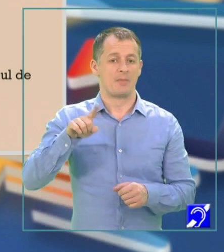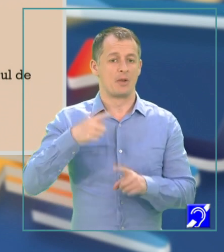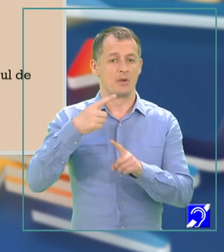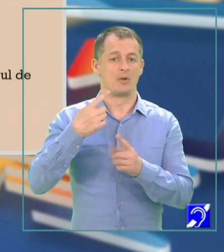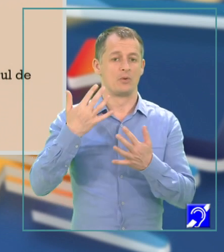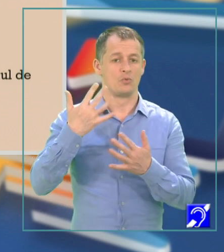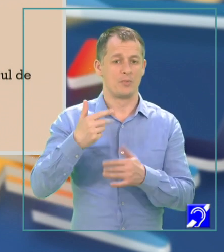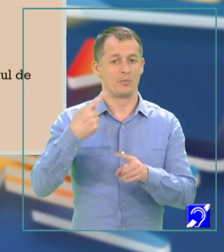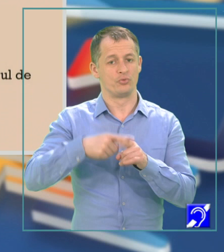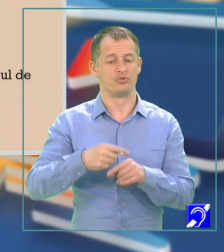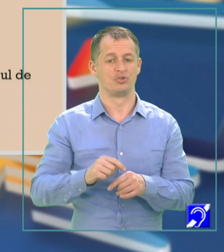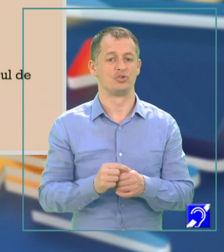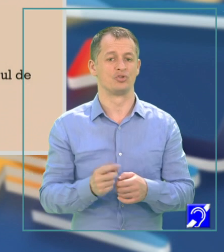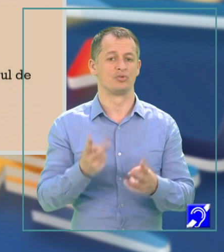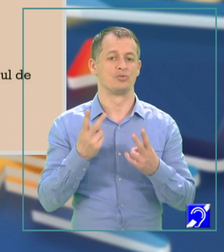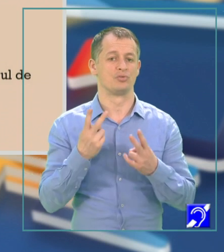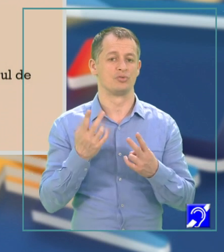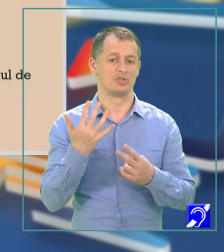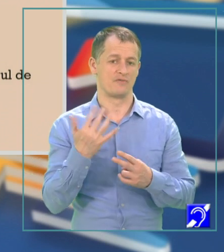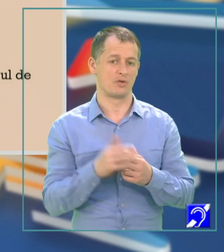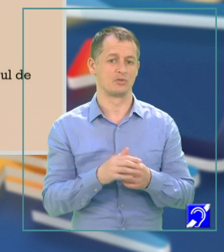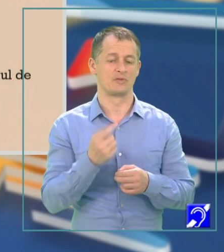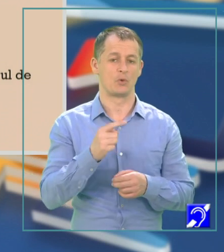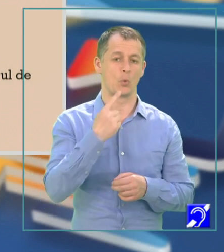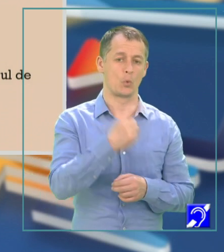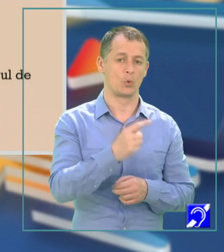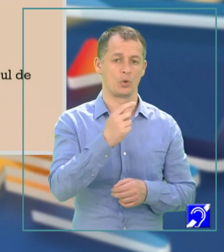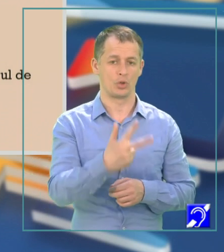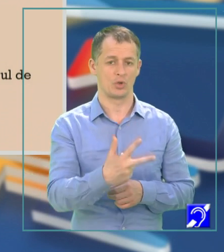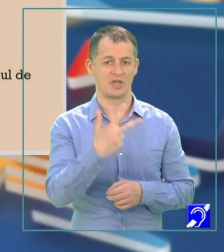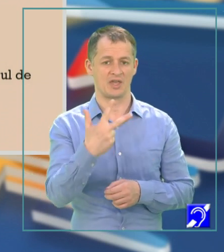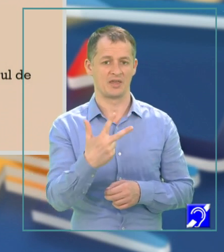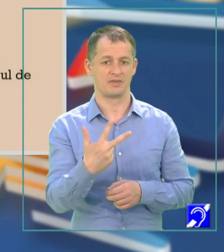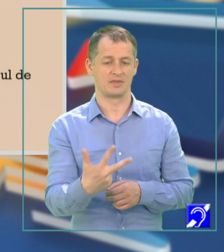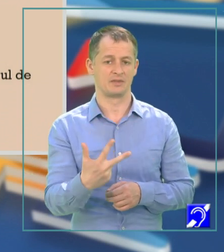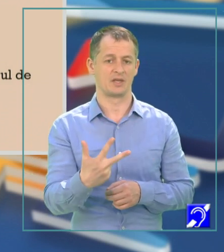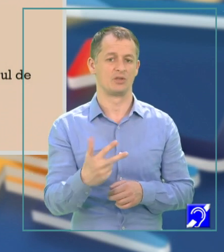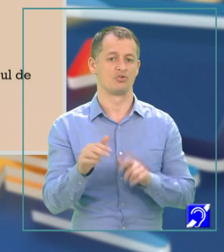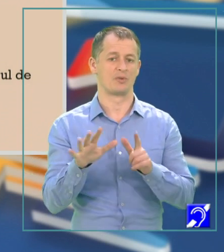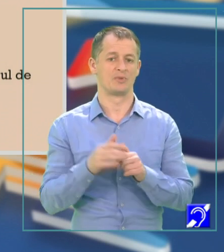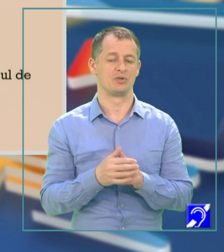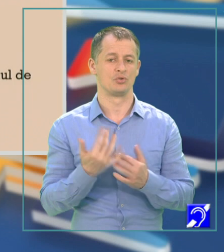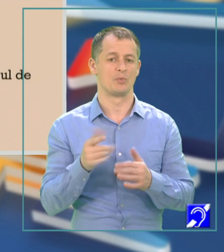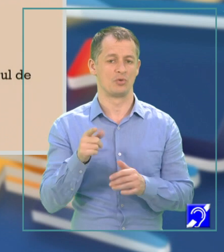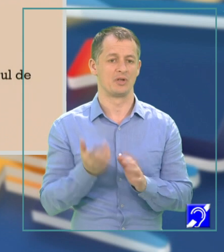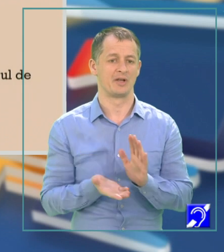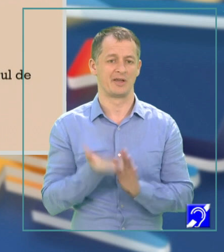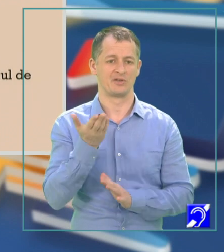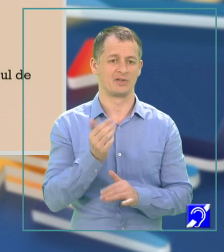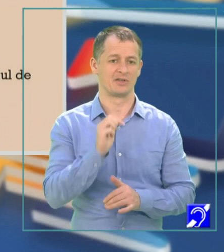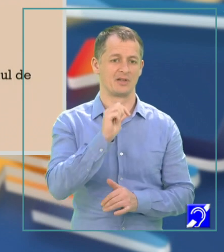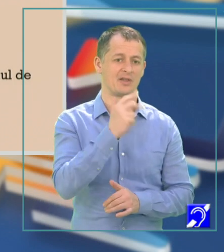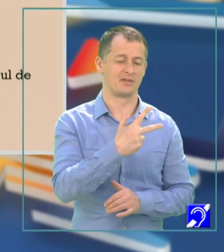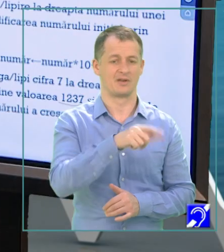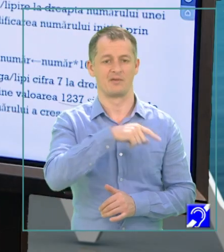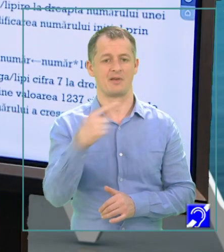conține valoarea 1, 2, 3, 7 și numărul de cifre acestea crește de la 3 la 4. Observăm că și valoarea